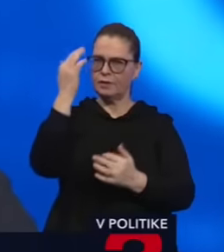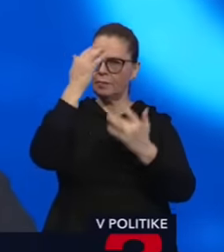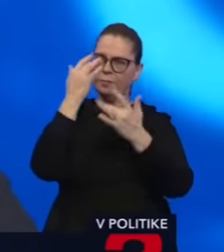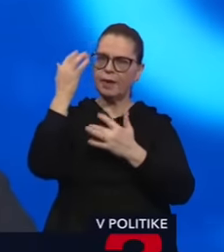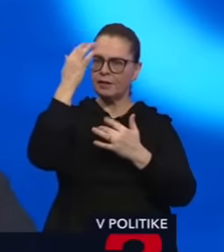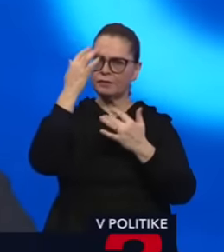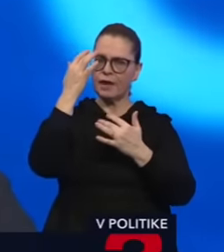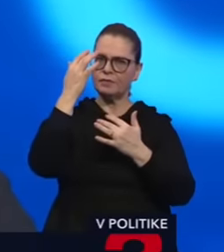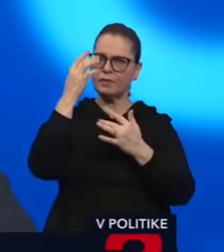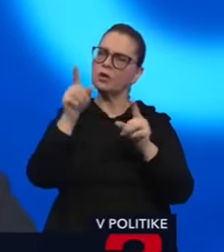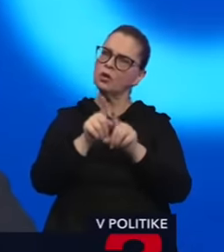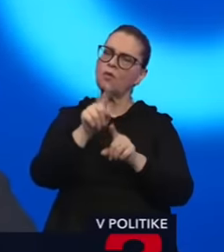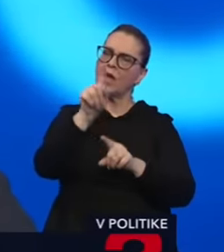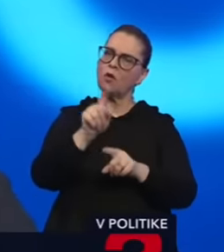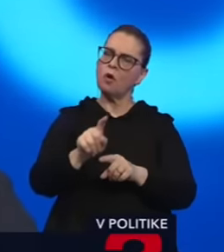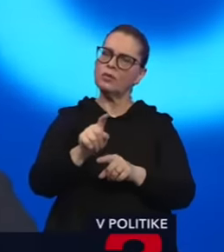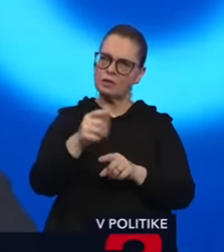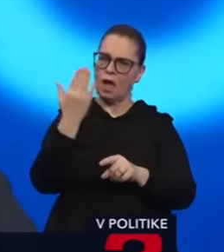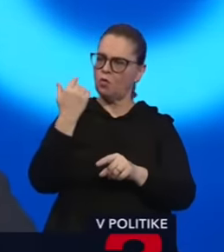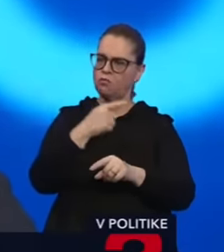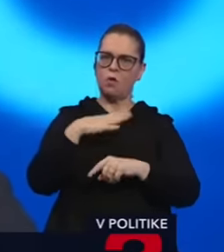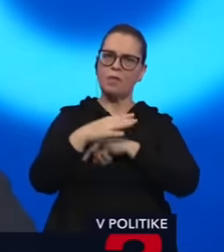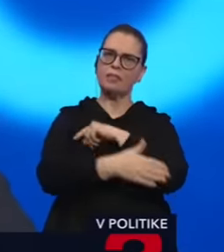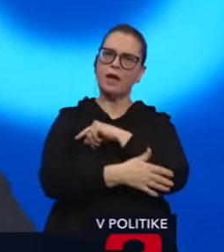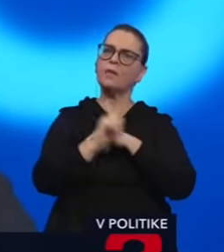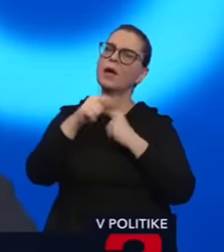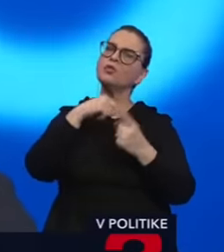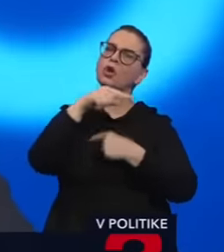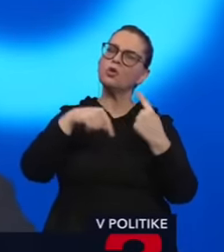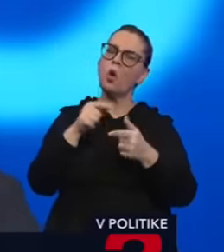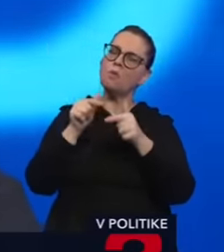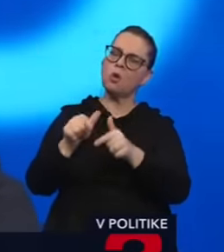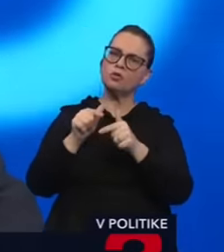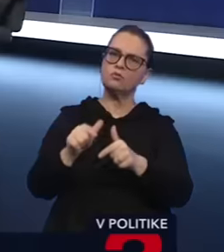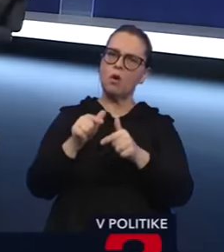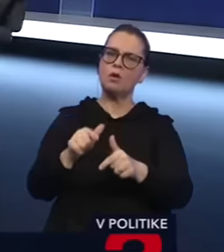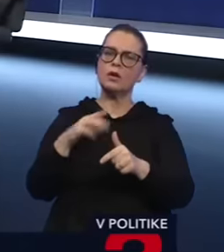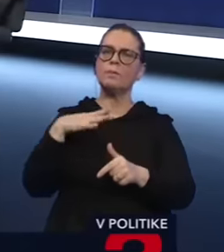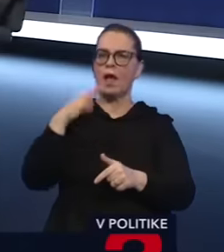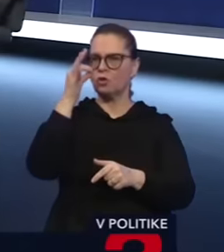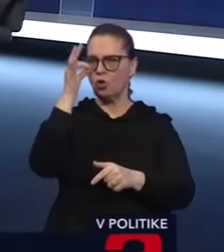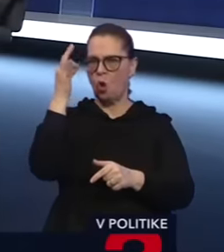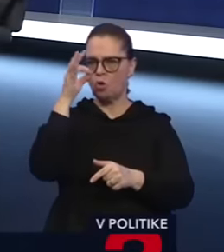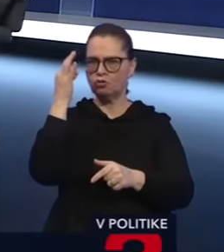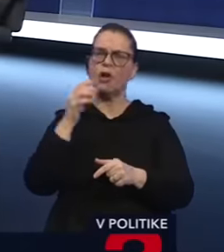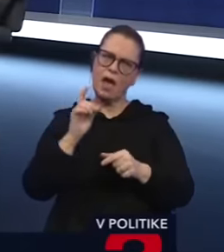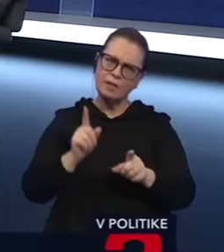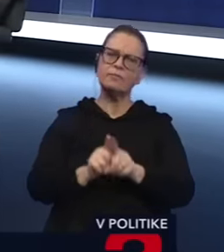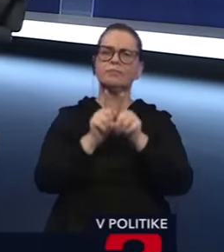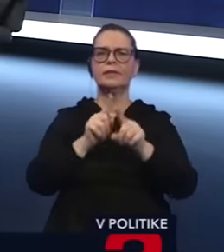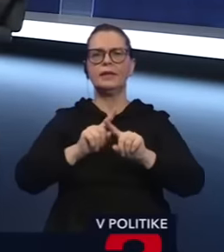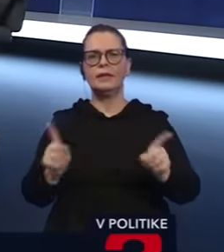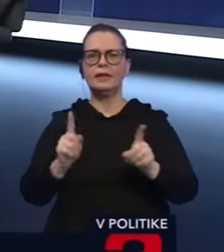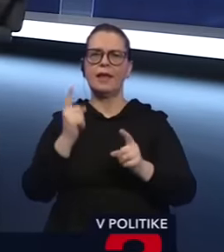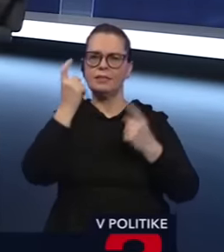otázka, ako na pána ministra Tarabu, že by ste v druhom kole podporili Ivana Korčoka, napriek nejakým rozdielným názorom, v